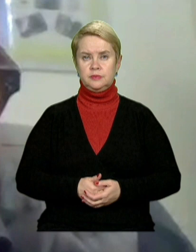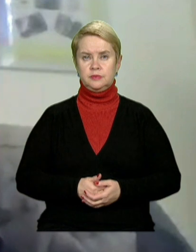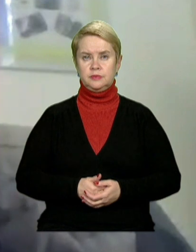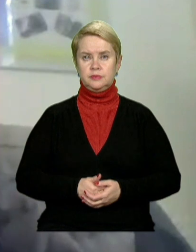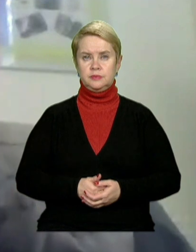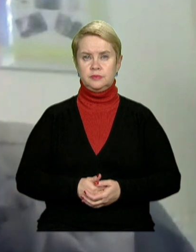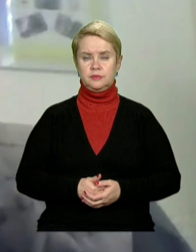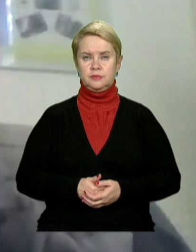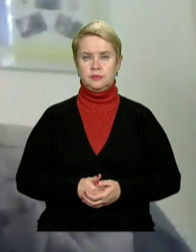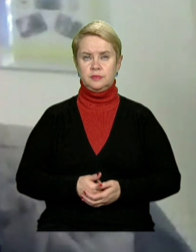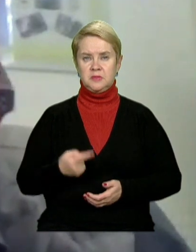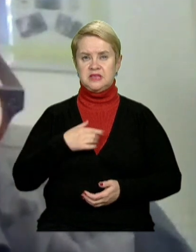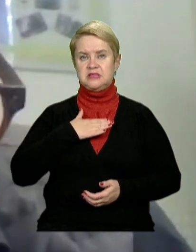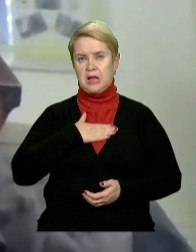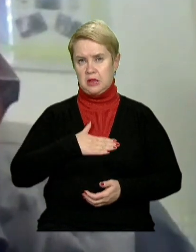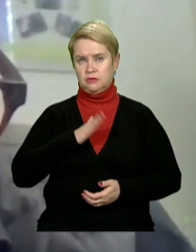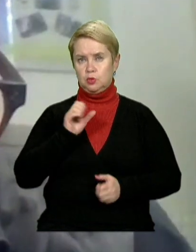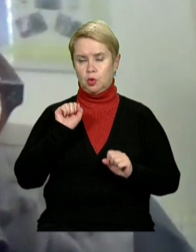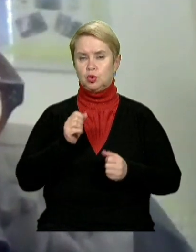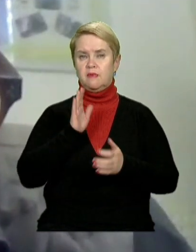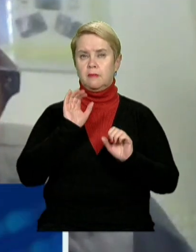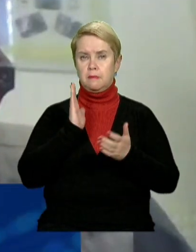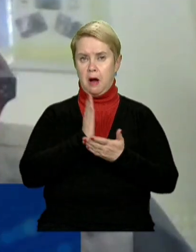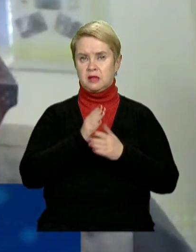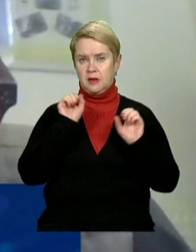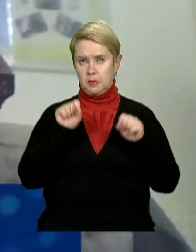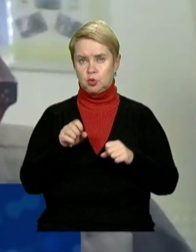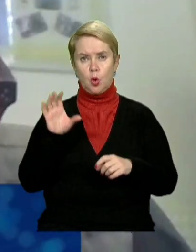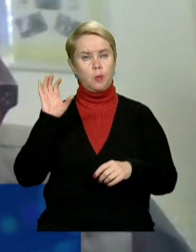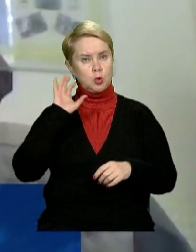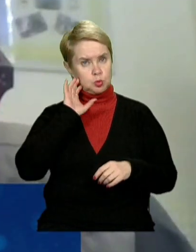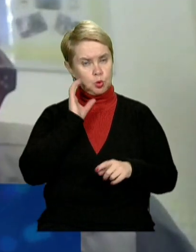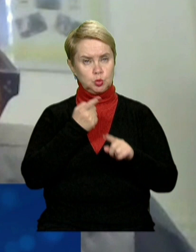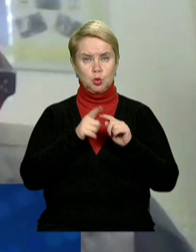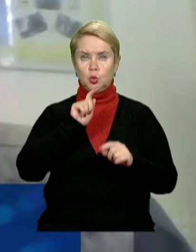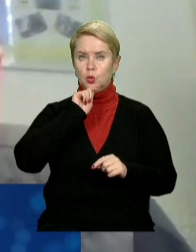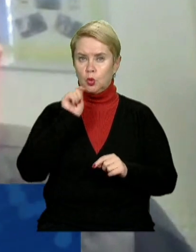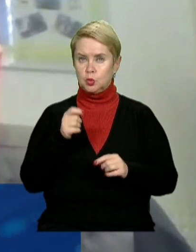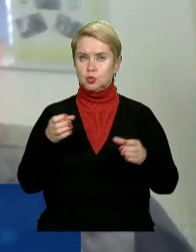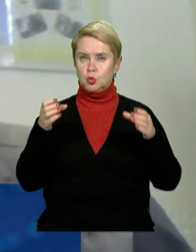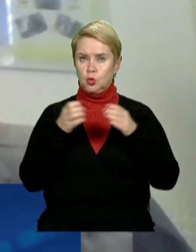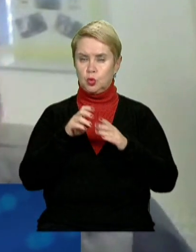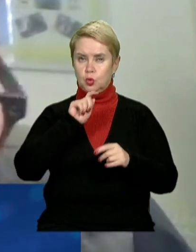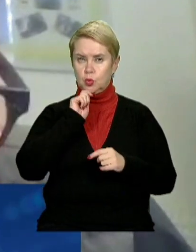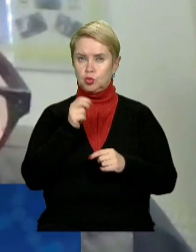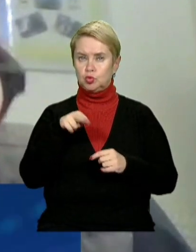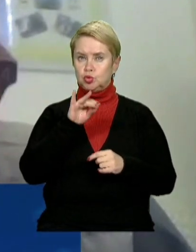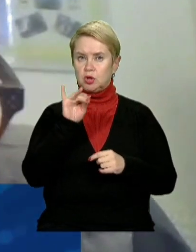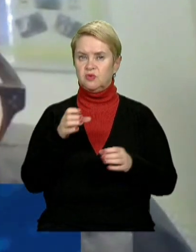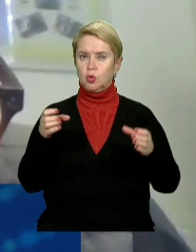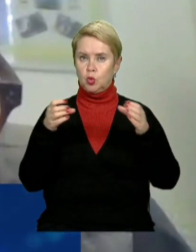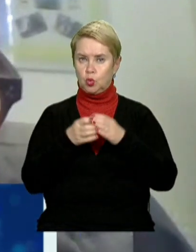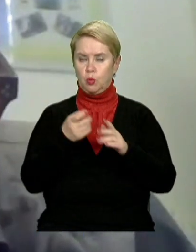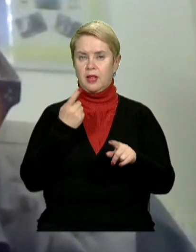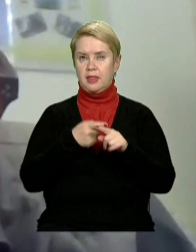Ми задоволені тим, що будемо мати можливість послухати цю українську групу, українську джазову групу,